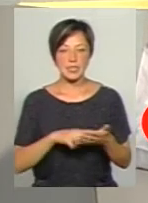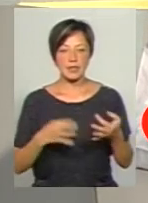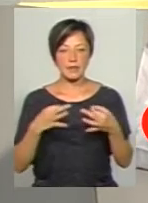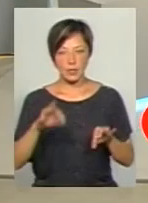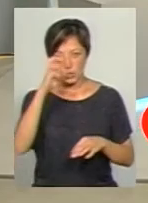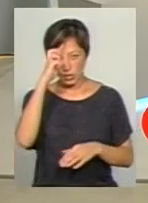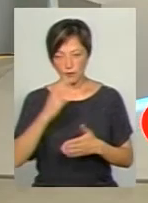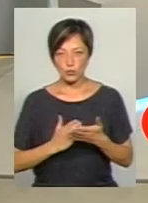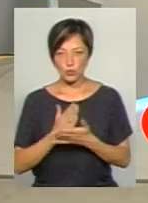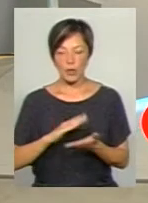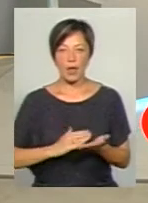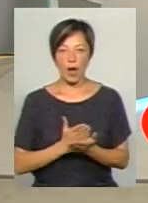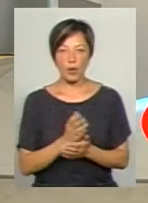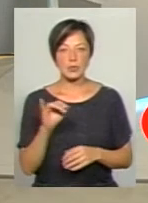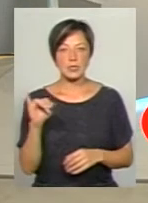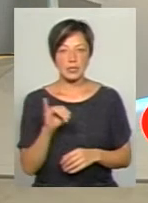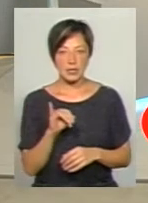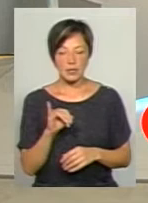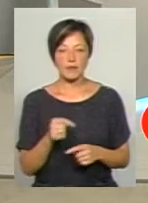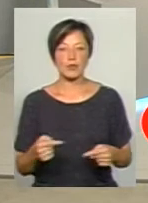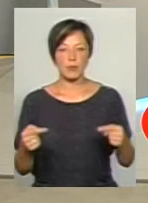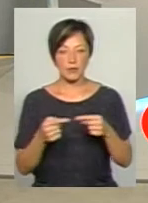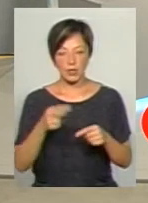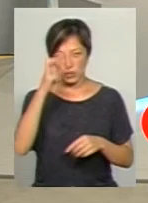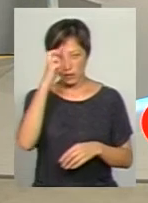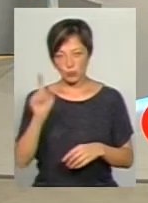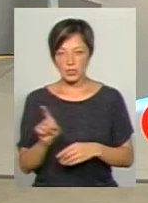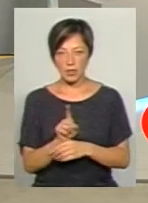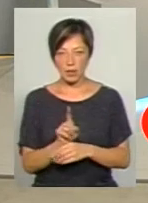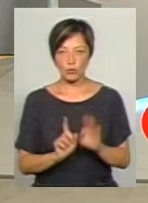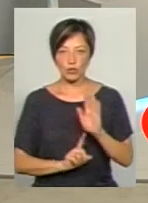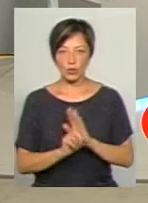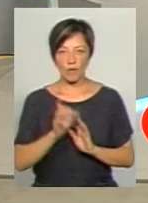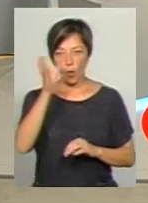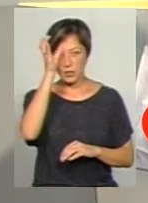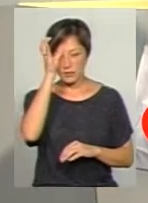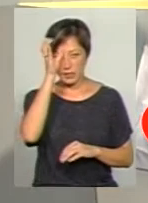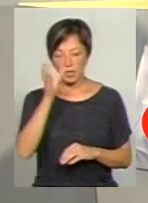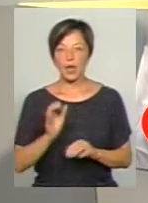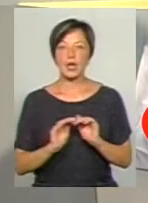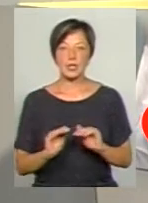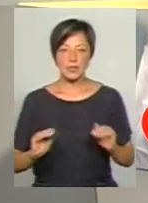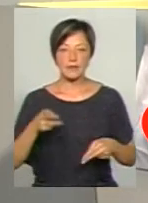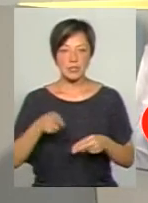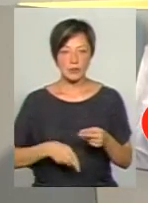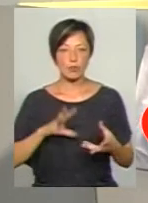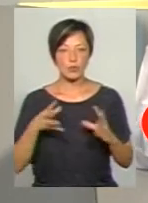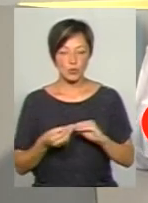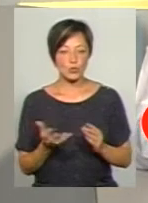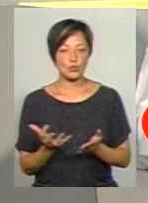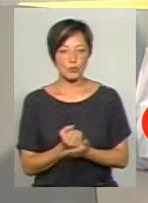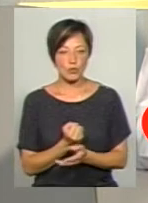Державної служби якості. І вона відповідає державному стандарту початкової освіти. Тобто учні в кінцевому результаті